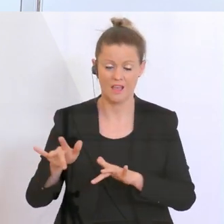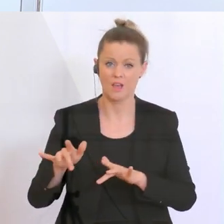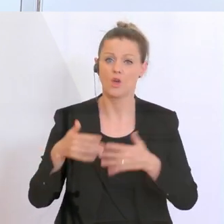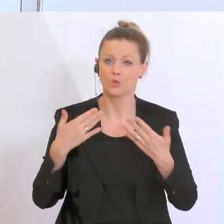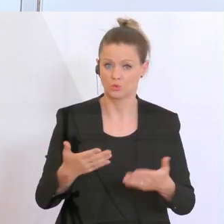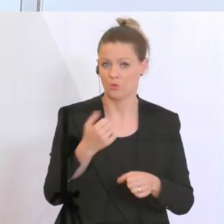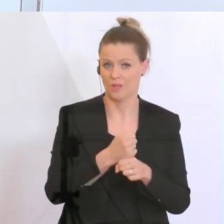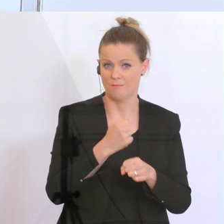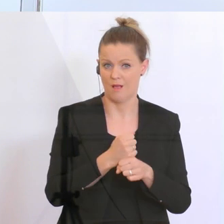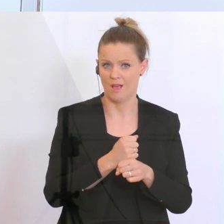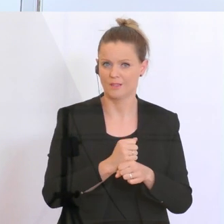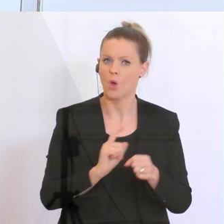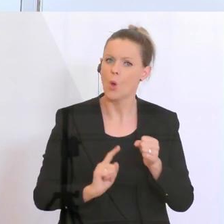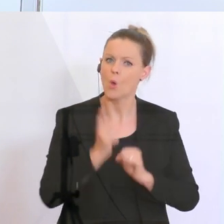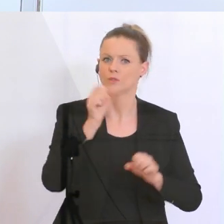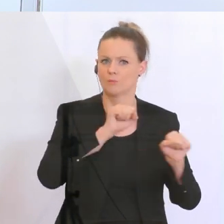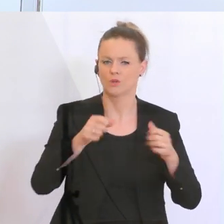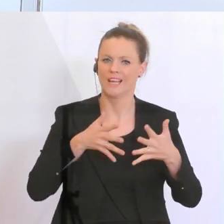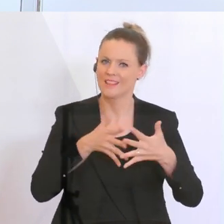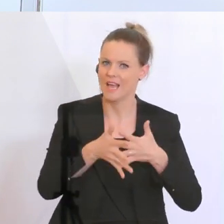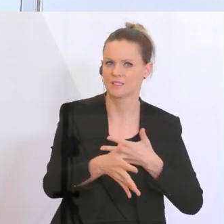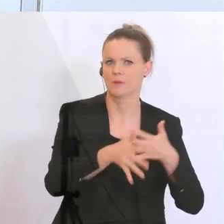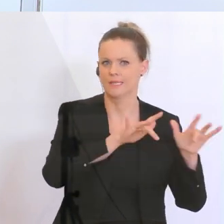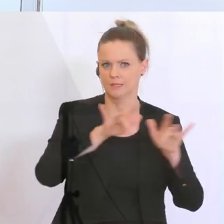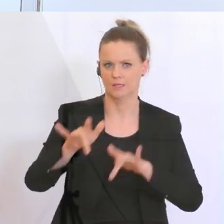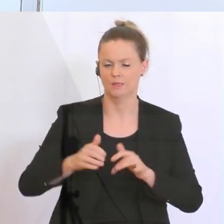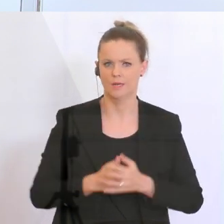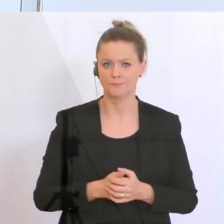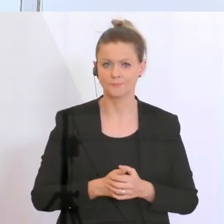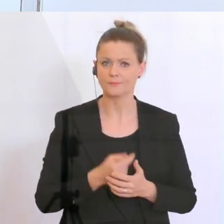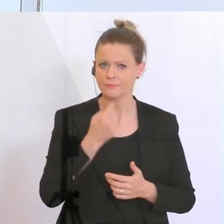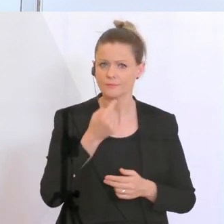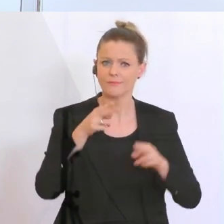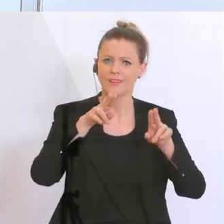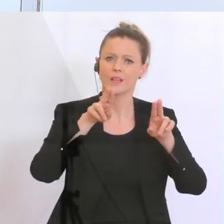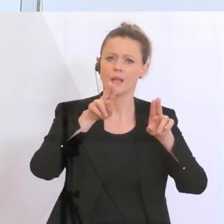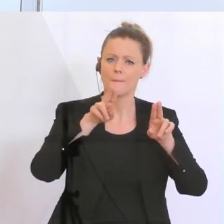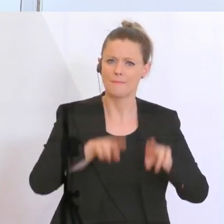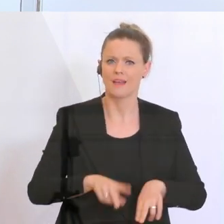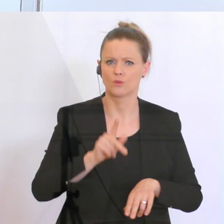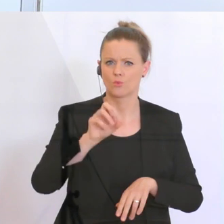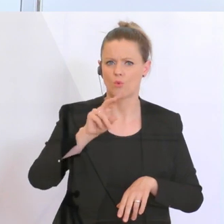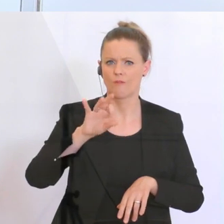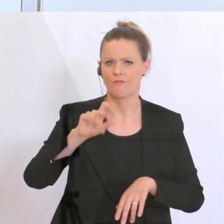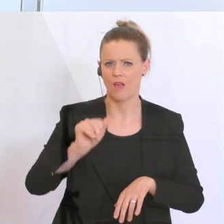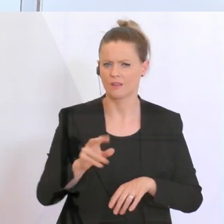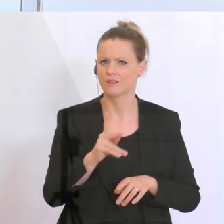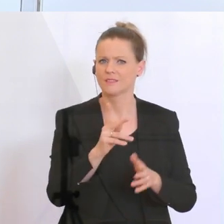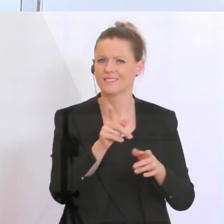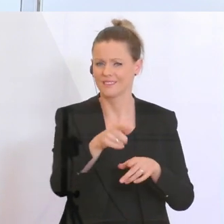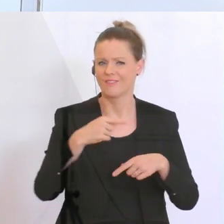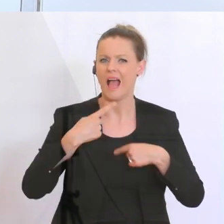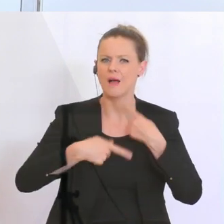dass höchstmögliche Transparenz gegeben ist. Weil sie den Beirat der sogenannten COFAG ansprechen. Die COFAG ist ja das